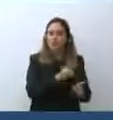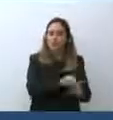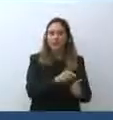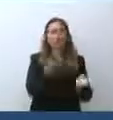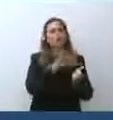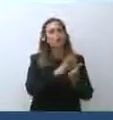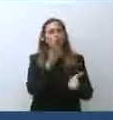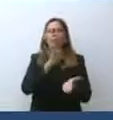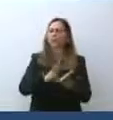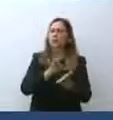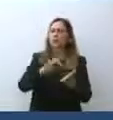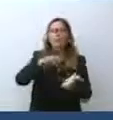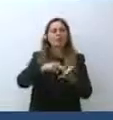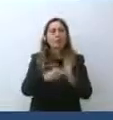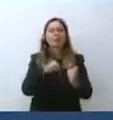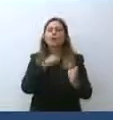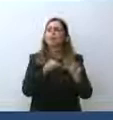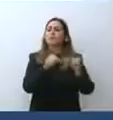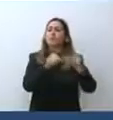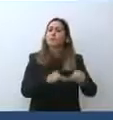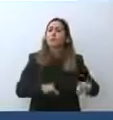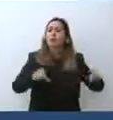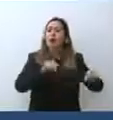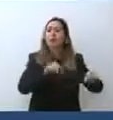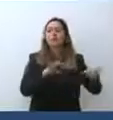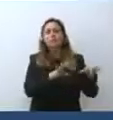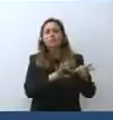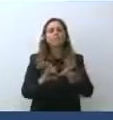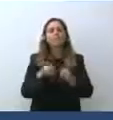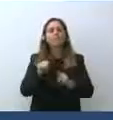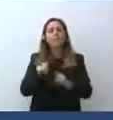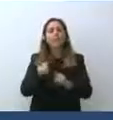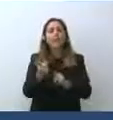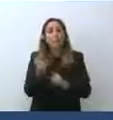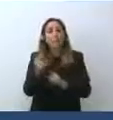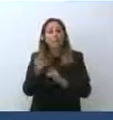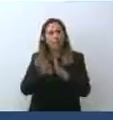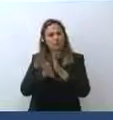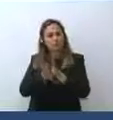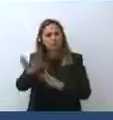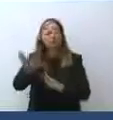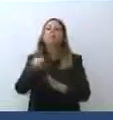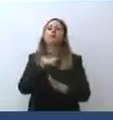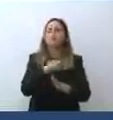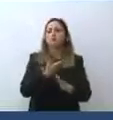che è e deve essere la parte fondante di quel rilancio economico di cui noi parliamo.